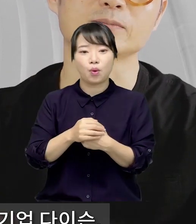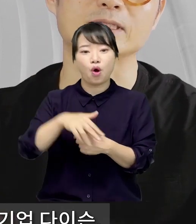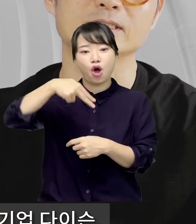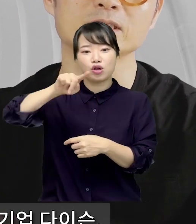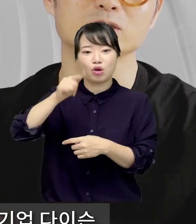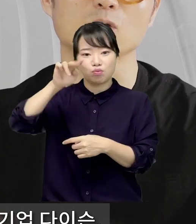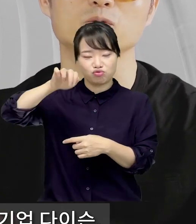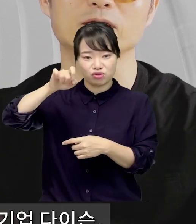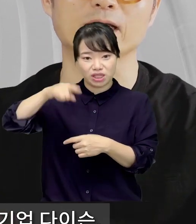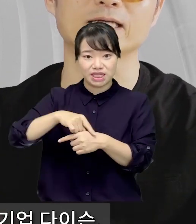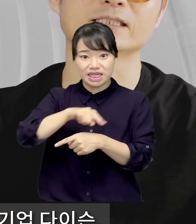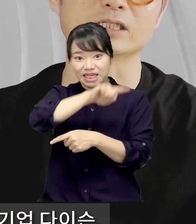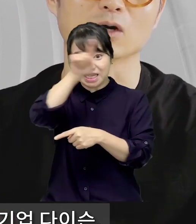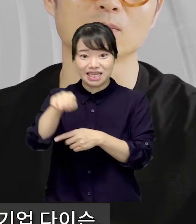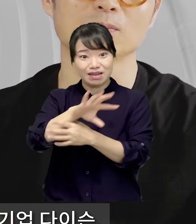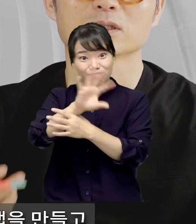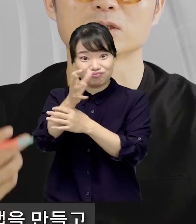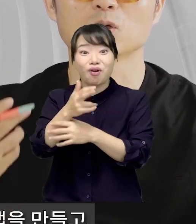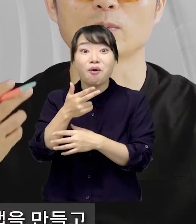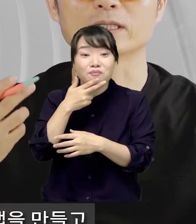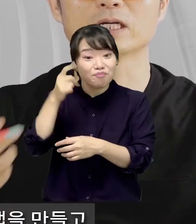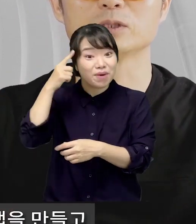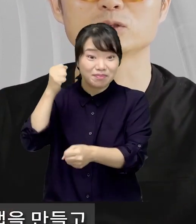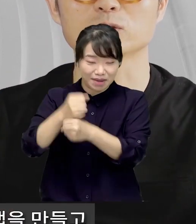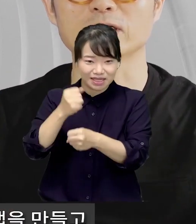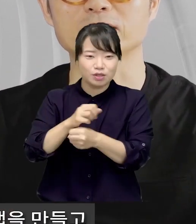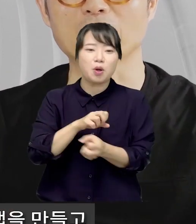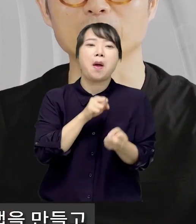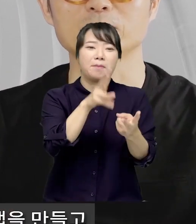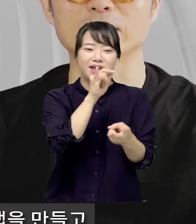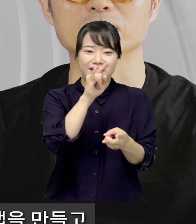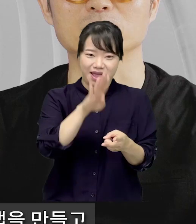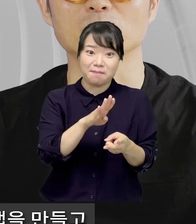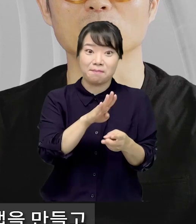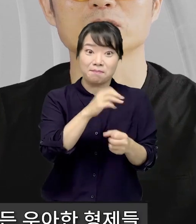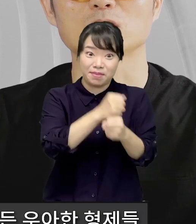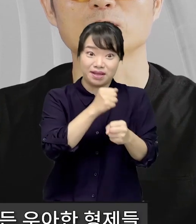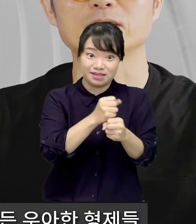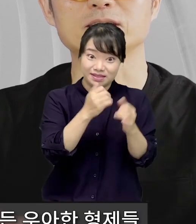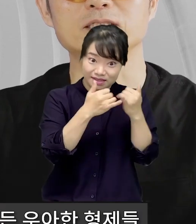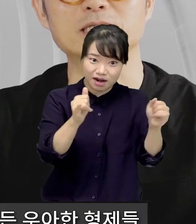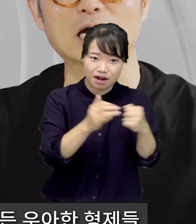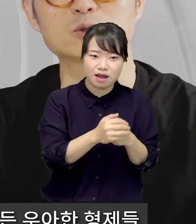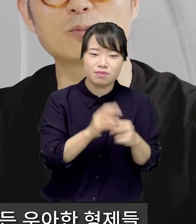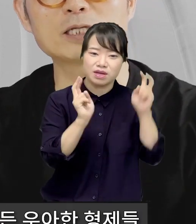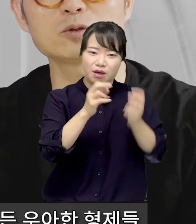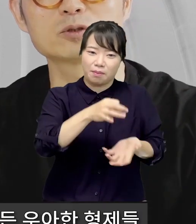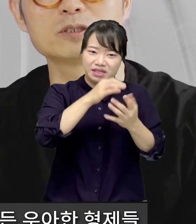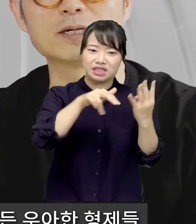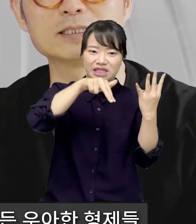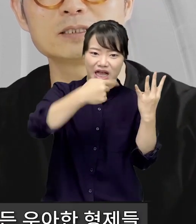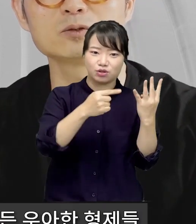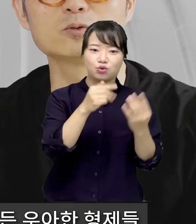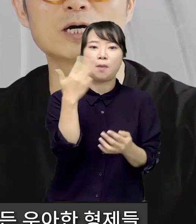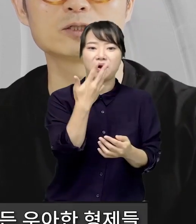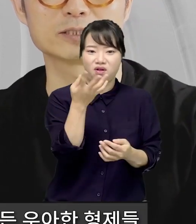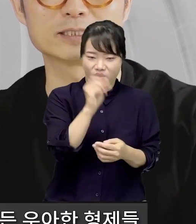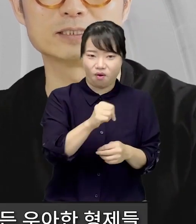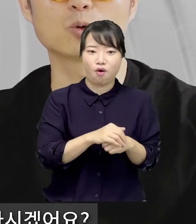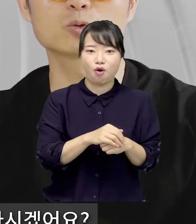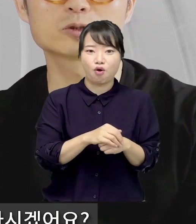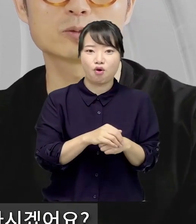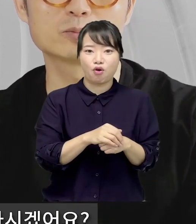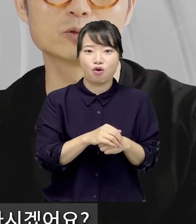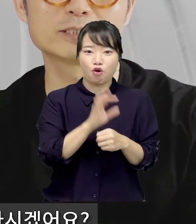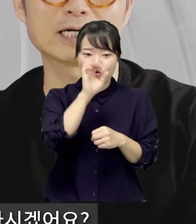선풍기를 만든 영국의 다이슨 기업 그리고 배달의 민족이라는 앱을 만들고 기업가치를 4조 8천억을 만든 우아한